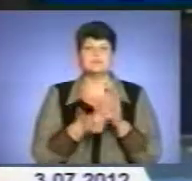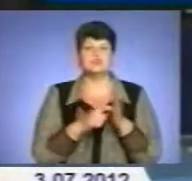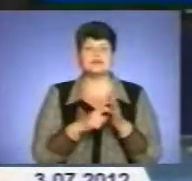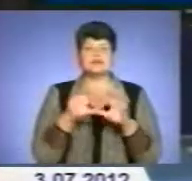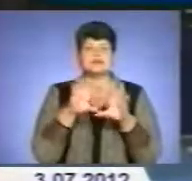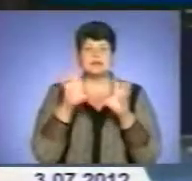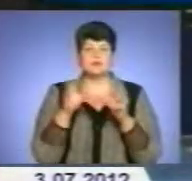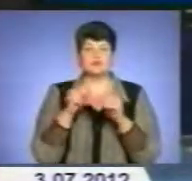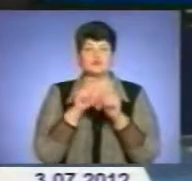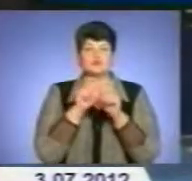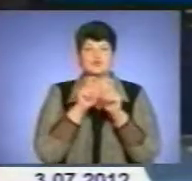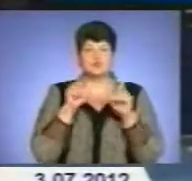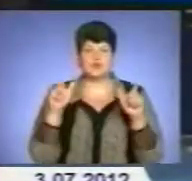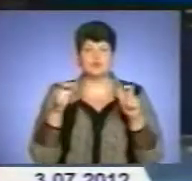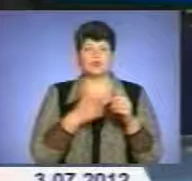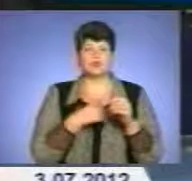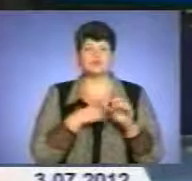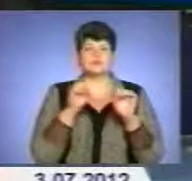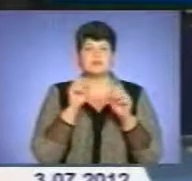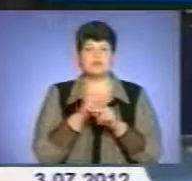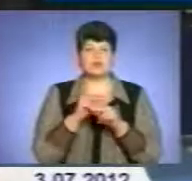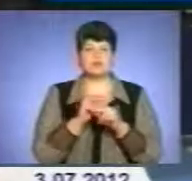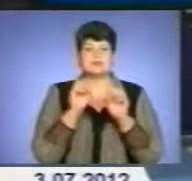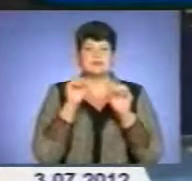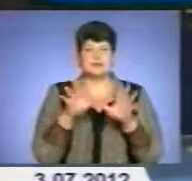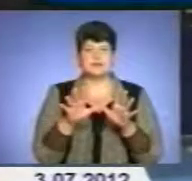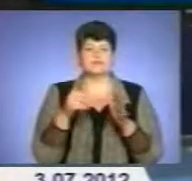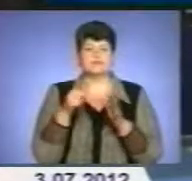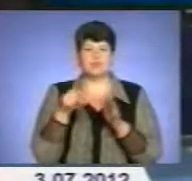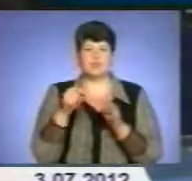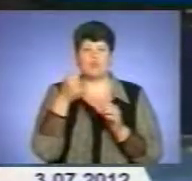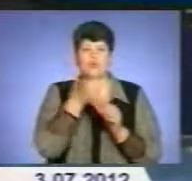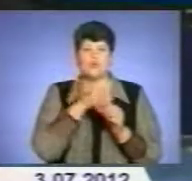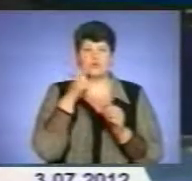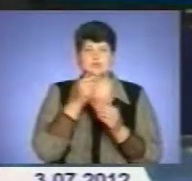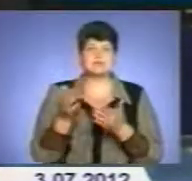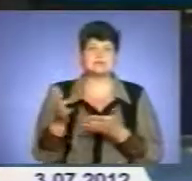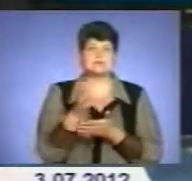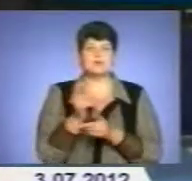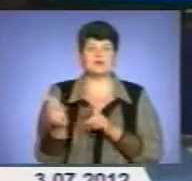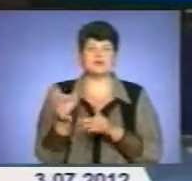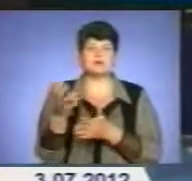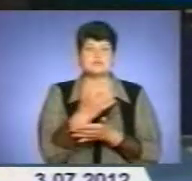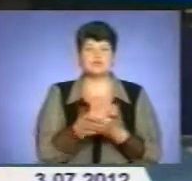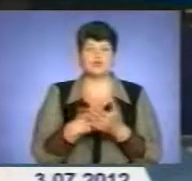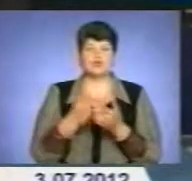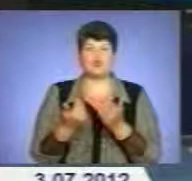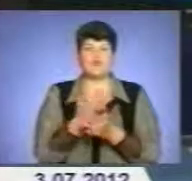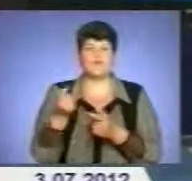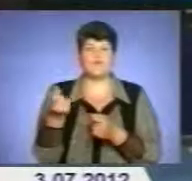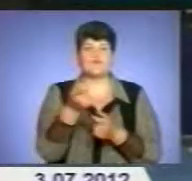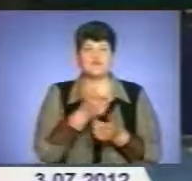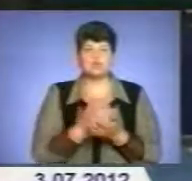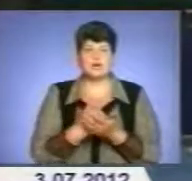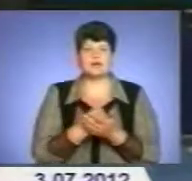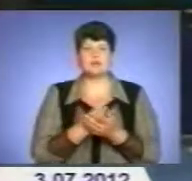яку планують здати в ефлотацію цього року. Також обговорено підготовку до збору нового врожаю та стан реалізації програми з